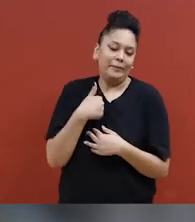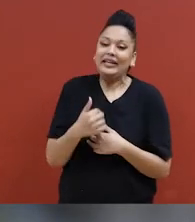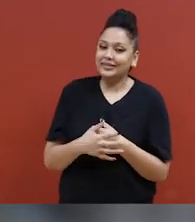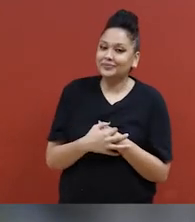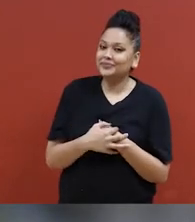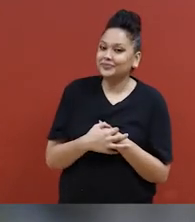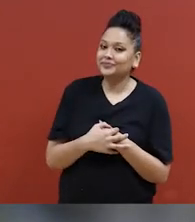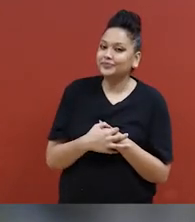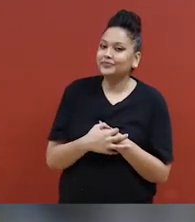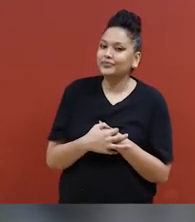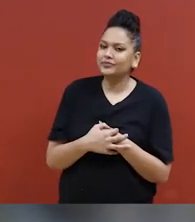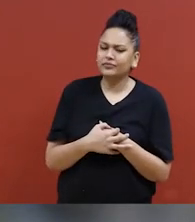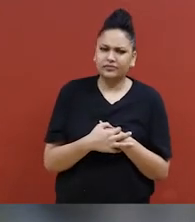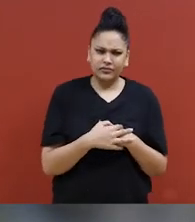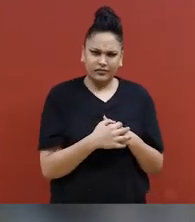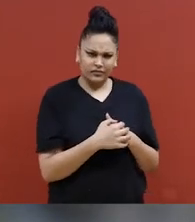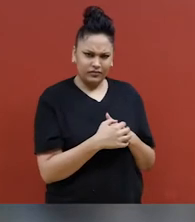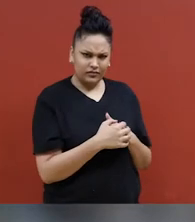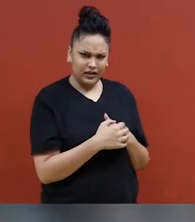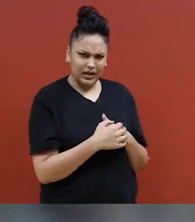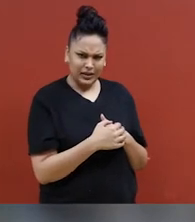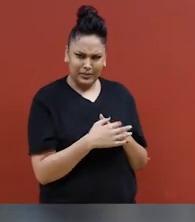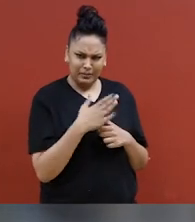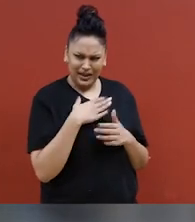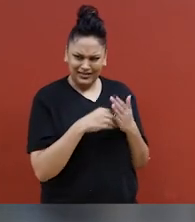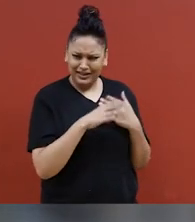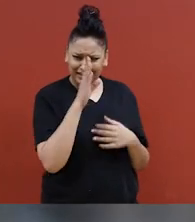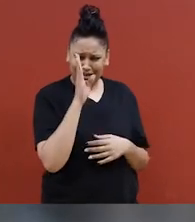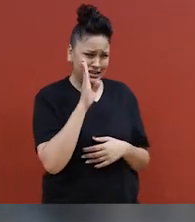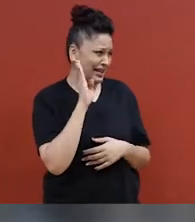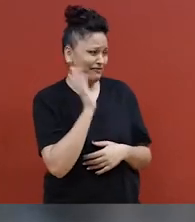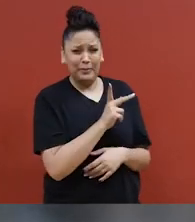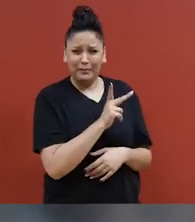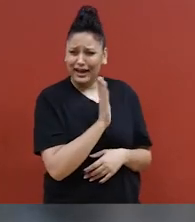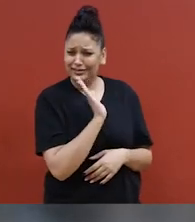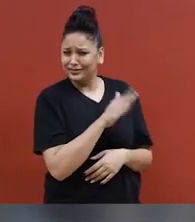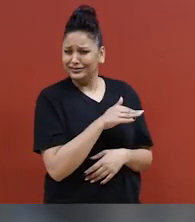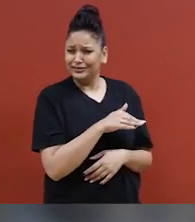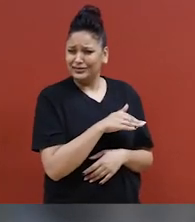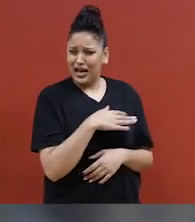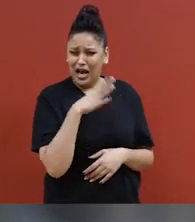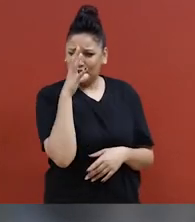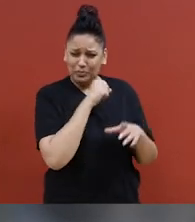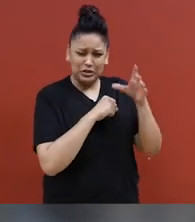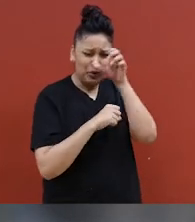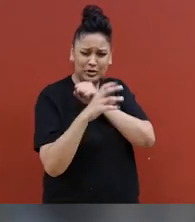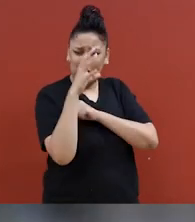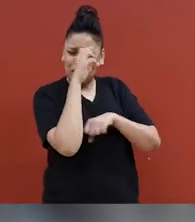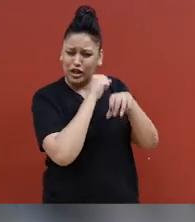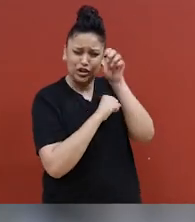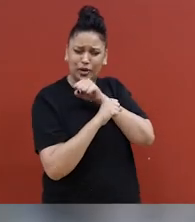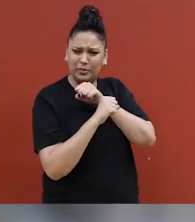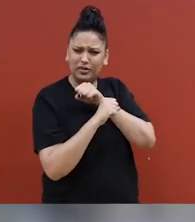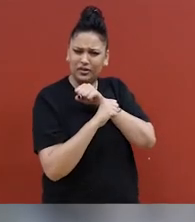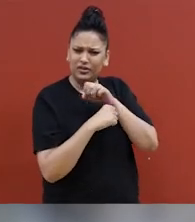Donc, ce que mon élève a fait, c'est qu'elle ne faisait pas que répondre à la supposition capacitiste au sujet de l'hygiène personnelle,